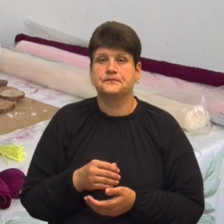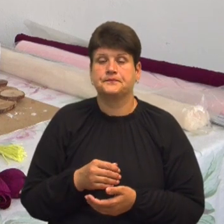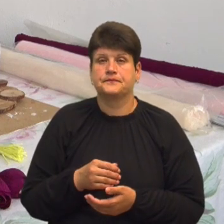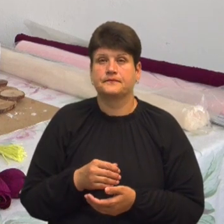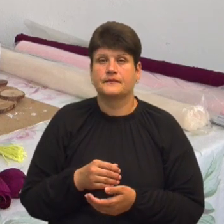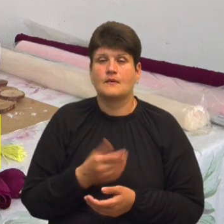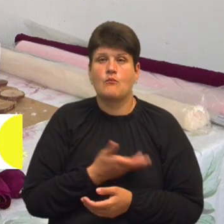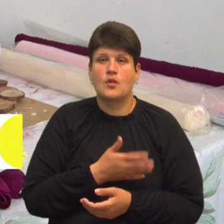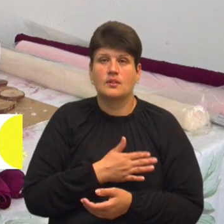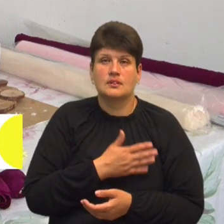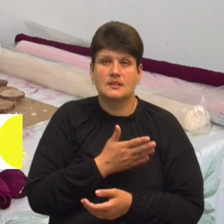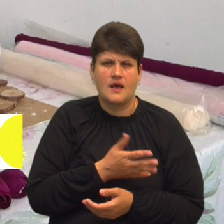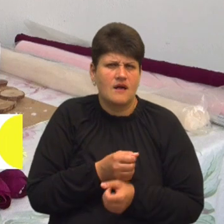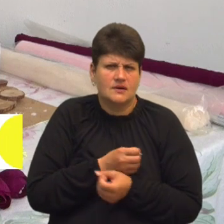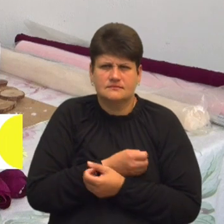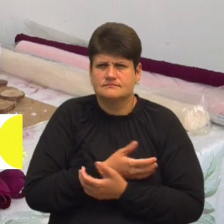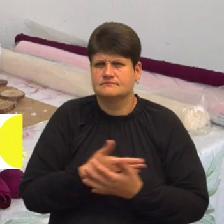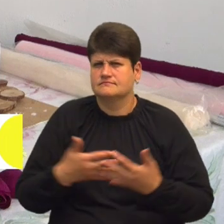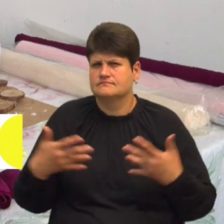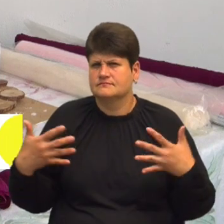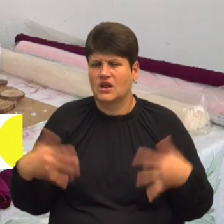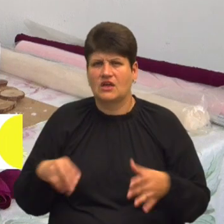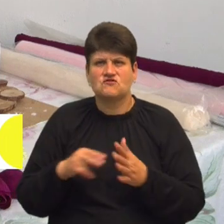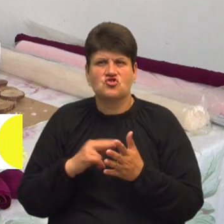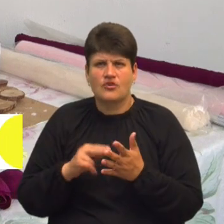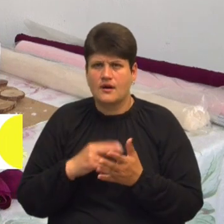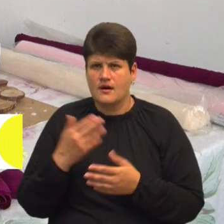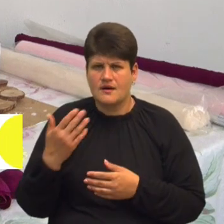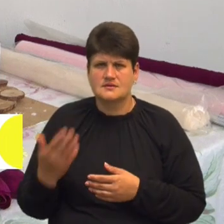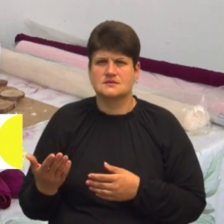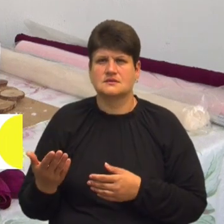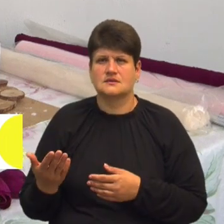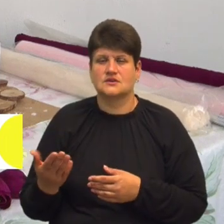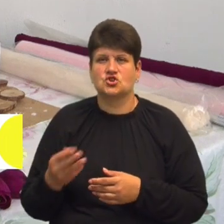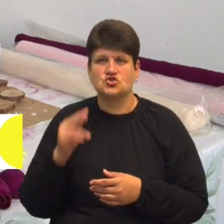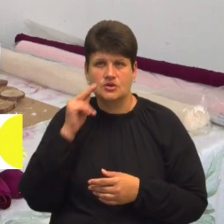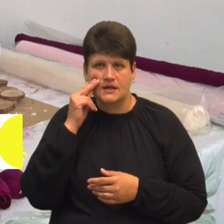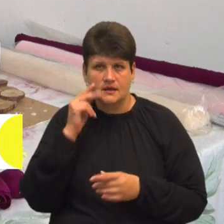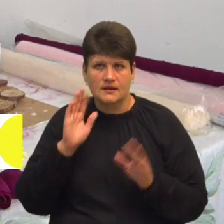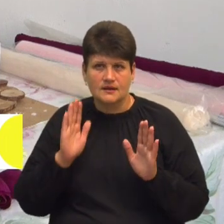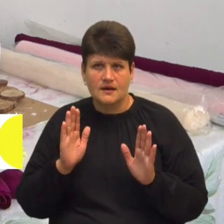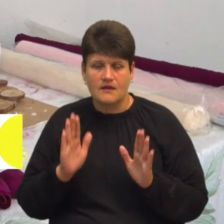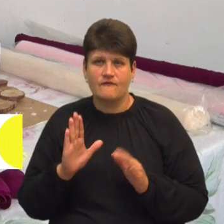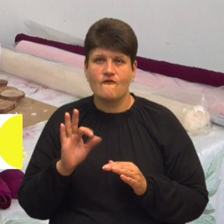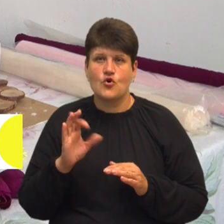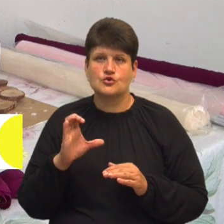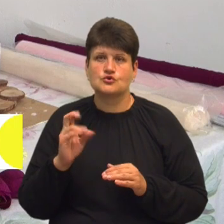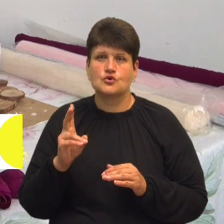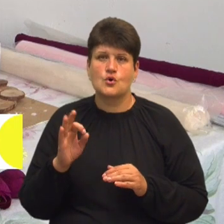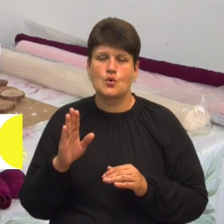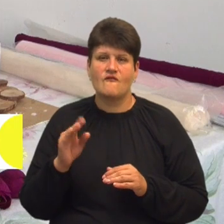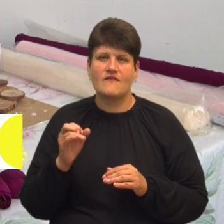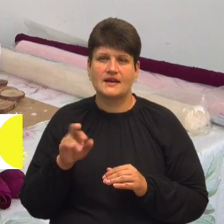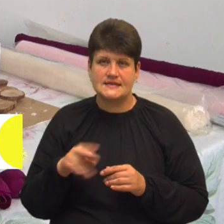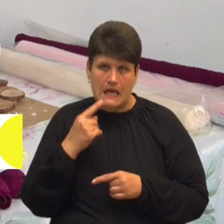Волтава це дуже шириться, і Черкаси, Чернігів навіть, такими восковицями традиційними.